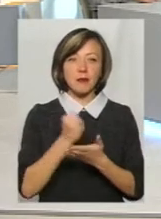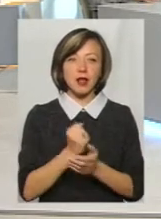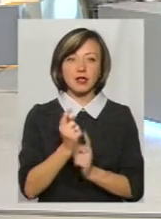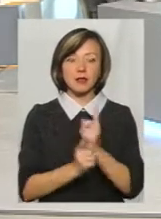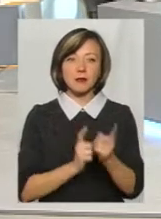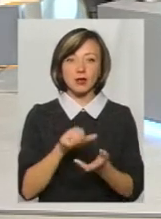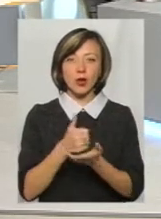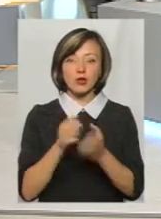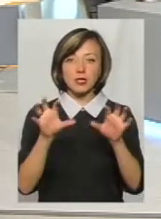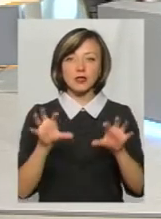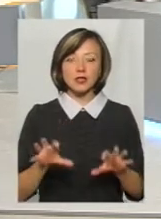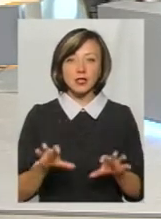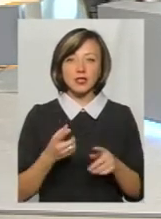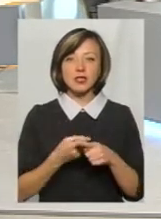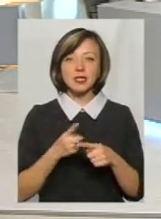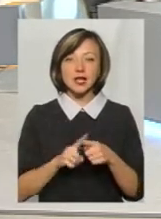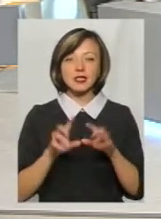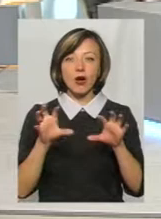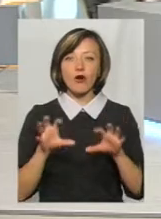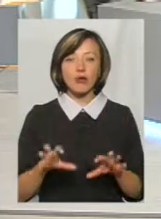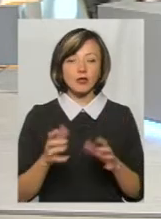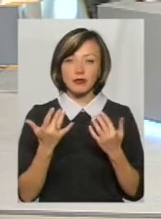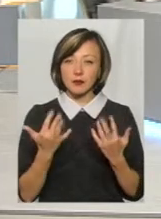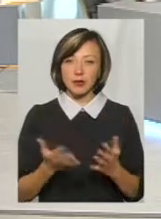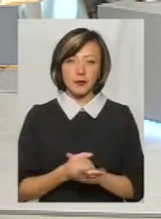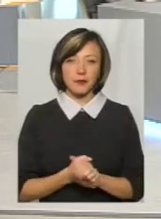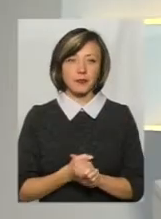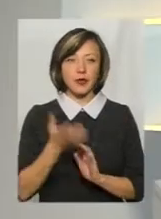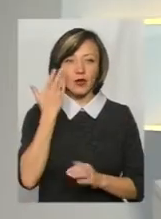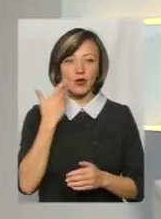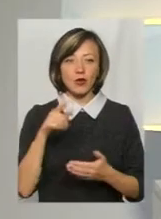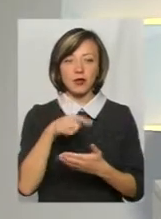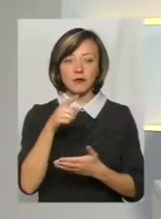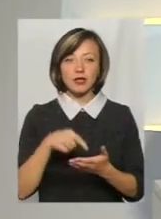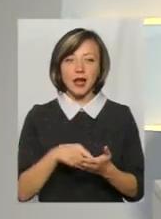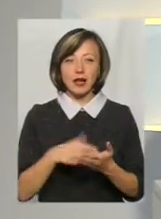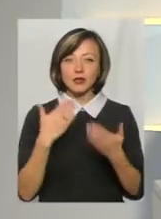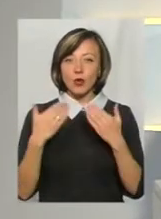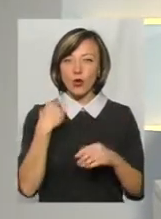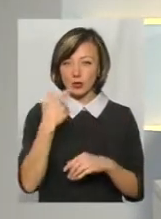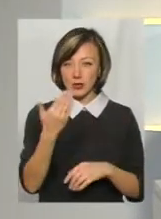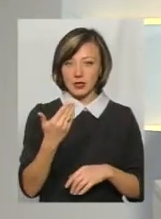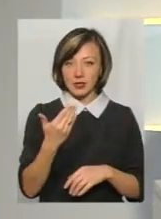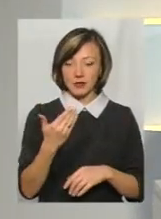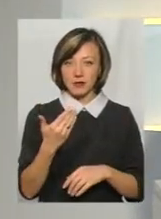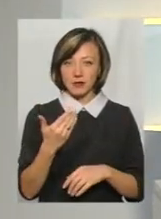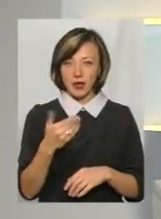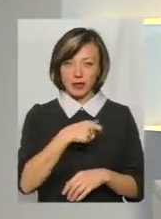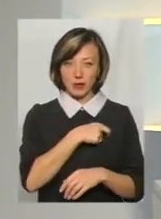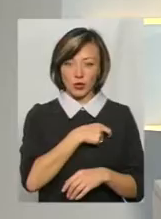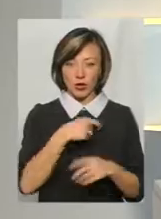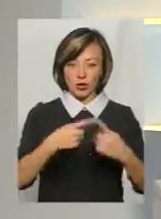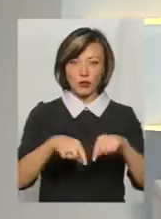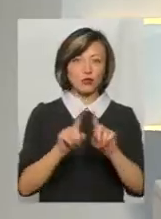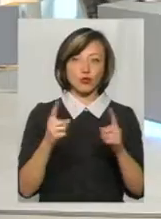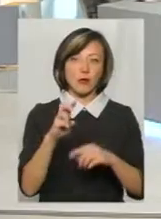до Конституції. Але коли питання стосується особисто тебе, як навіть мажоритарника, і чому б